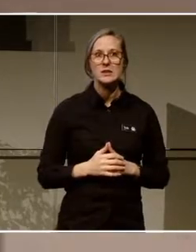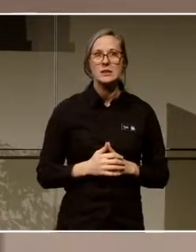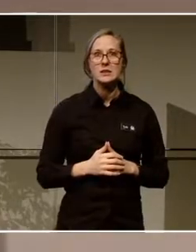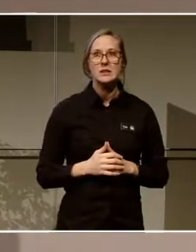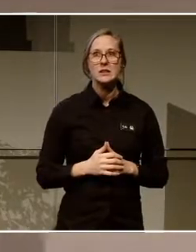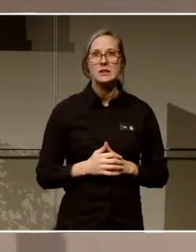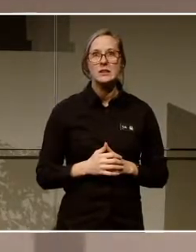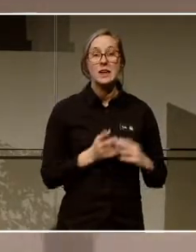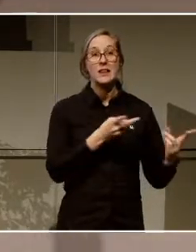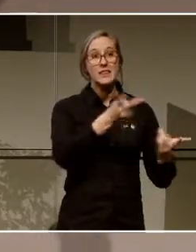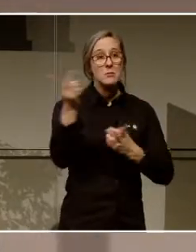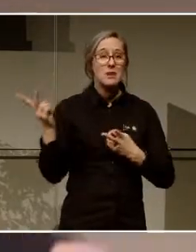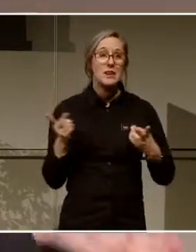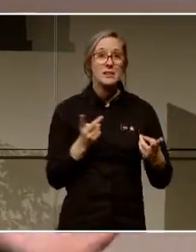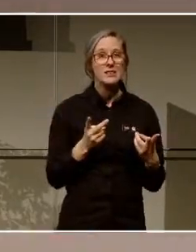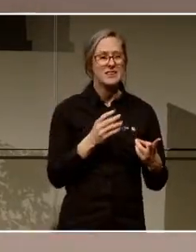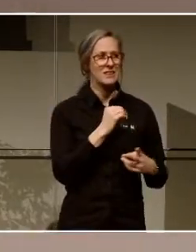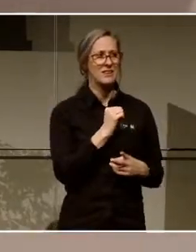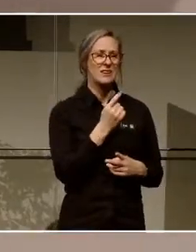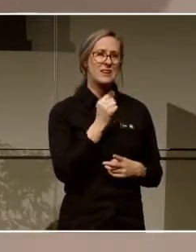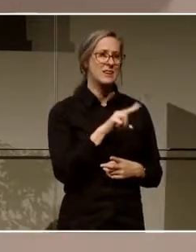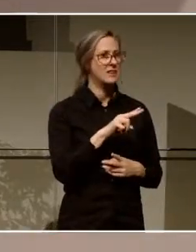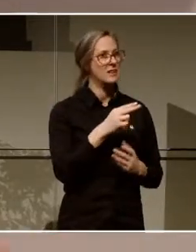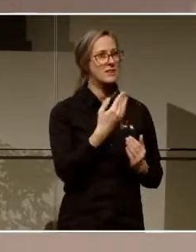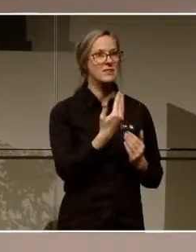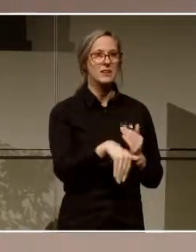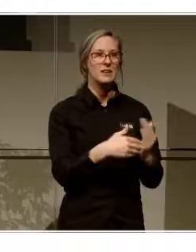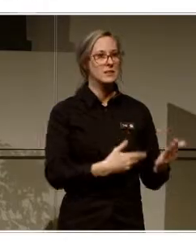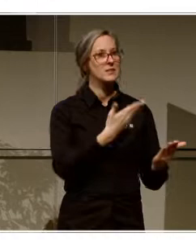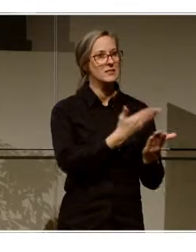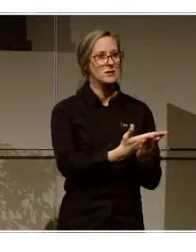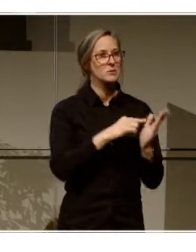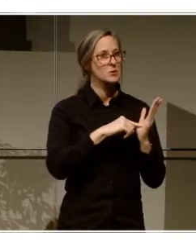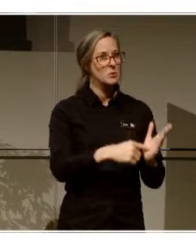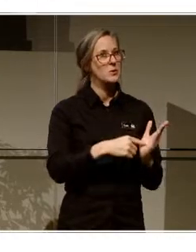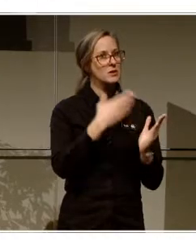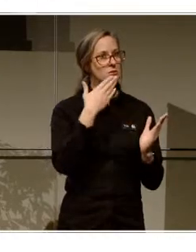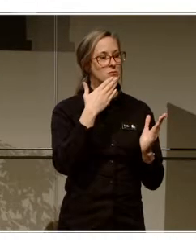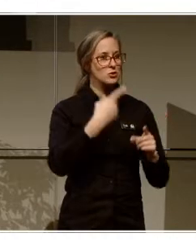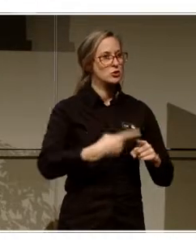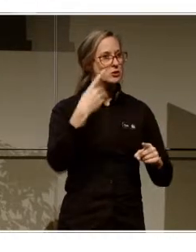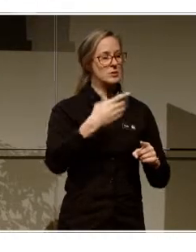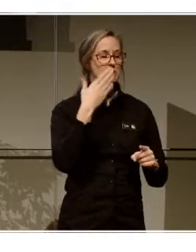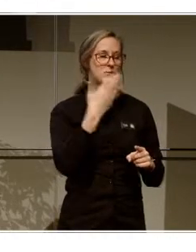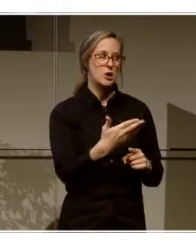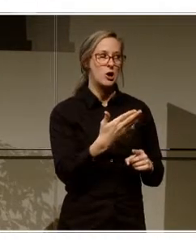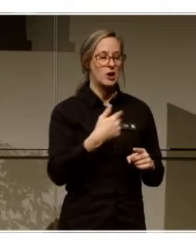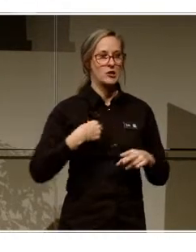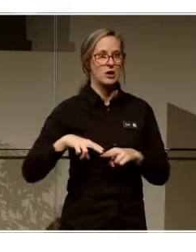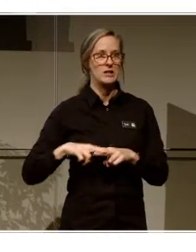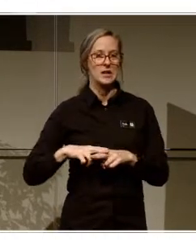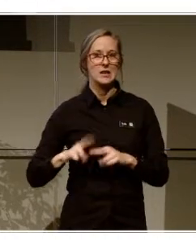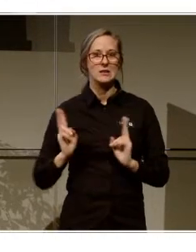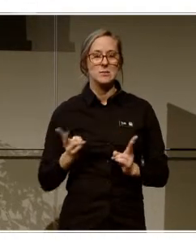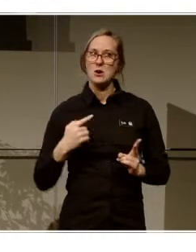Och det här med demokrati, och det här har Elin, hon la jättemycket tyngd på det här idag. Och det var jättebra, för jag känner att jag verkligen är